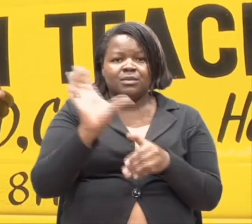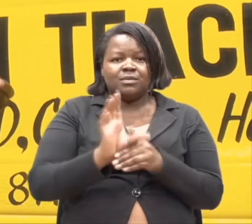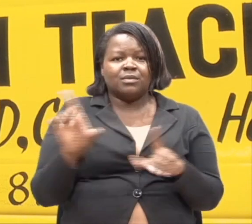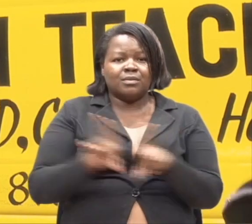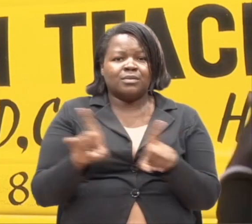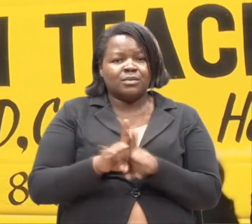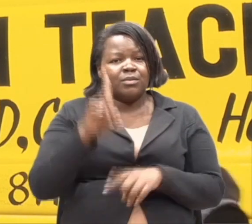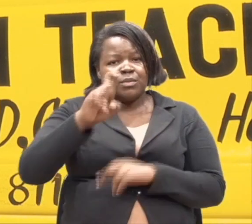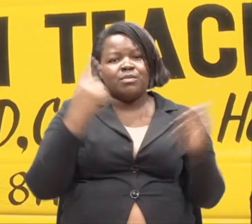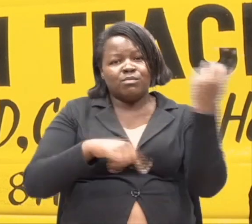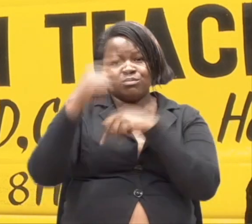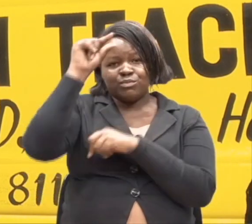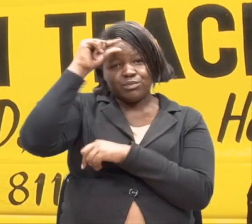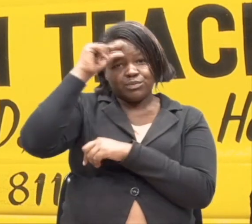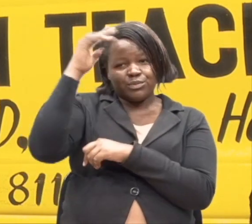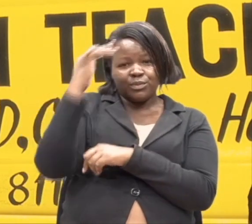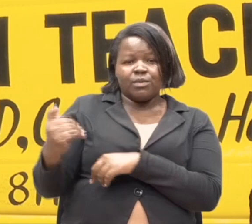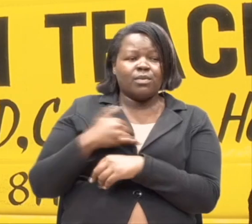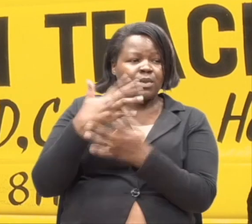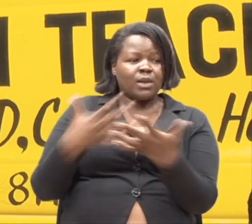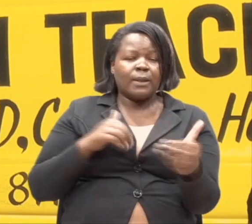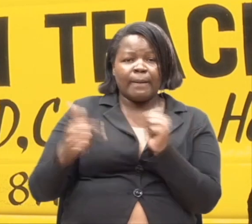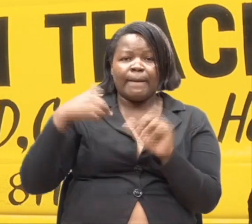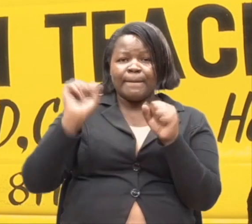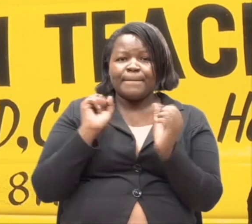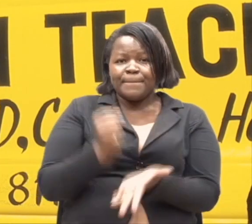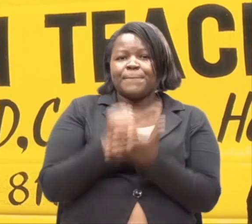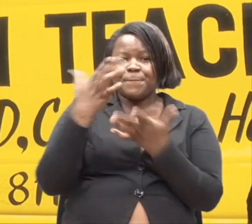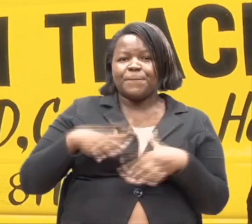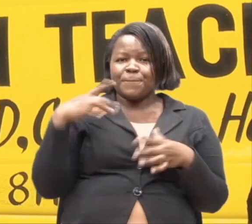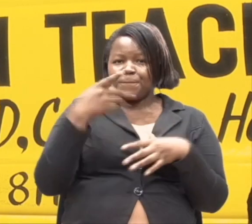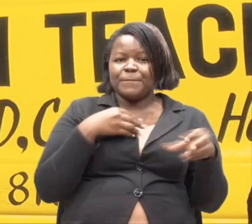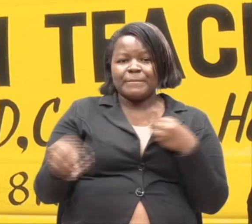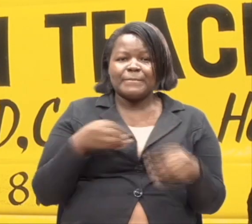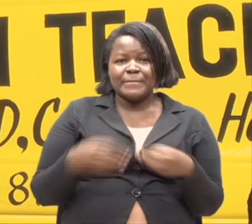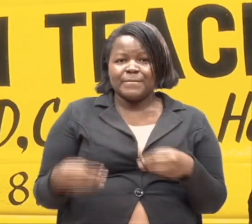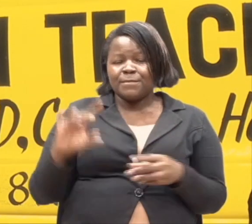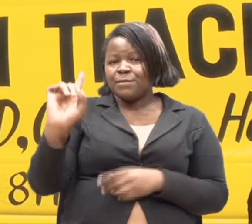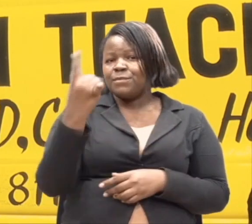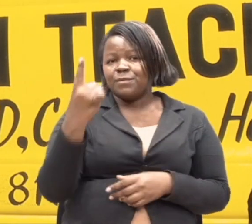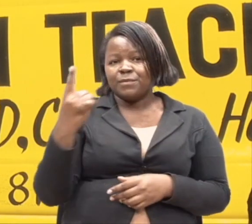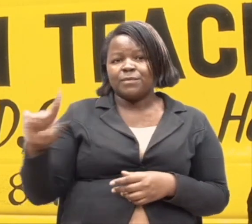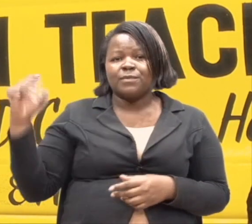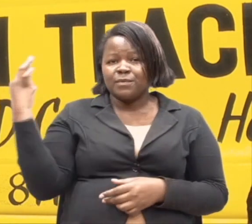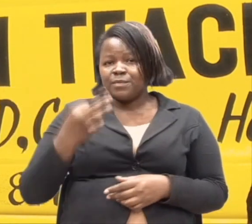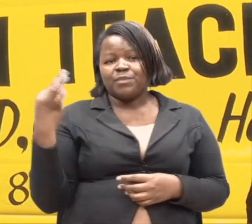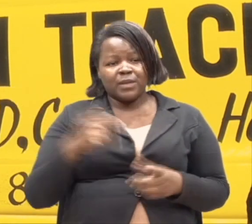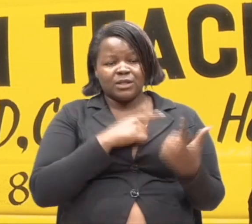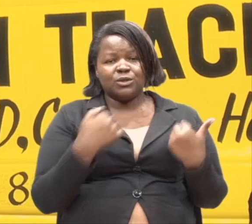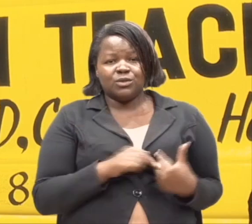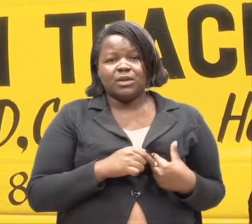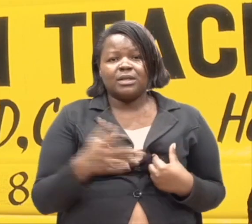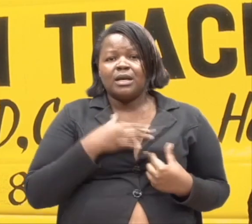pite serikali kwa sababu. Tunamambo, tunasasaidia hawa watu wanaishi na ulemavu. Kwa hivyo ni kwa hubiria kiroho.